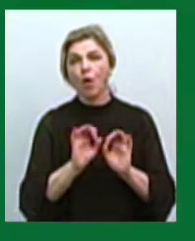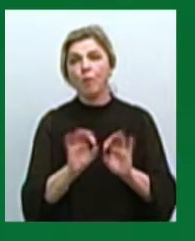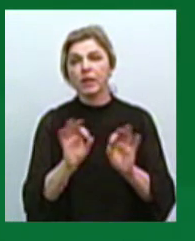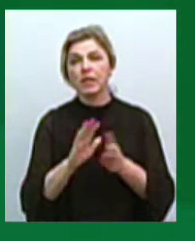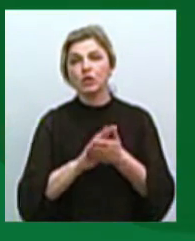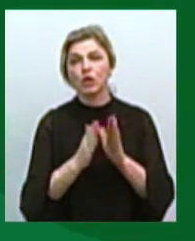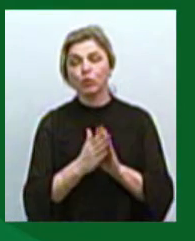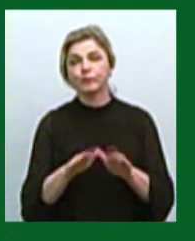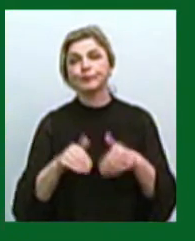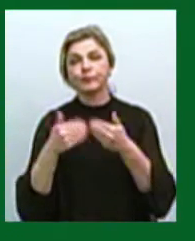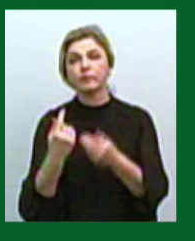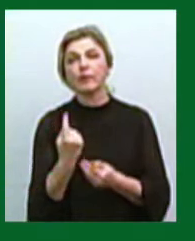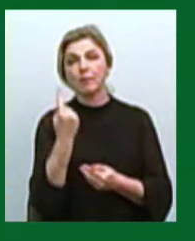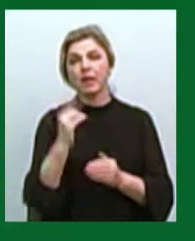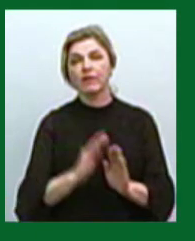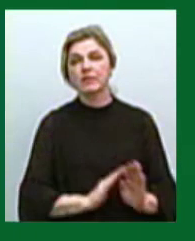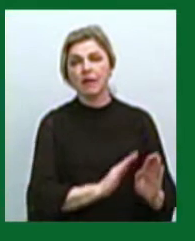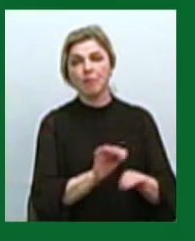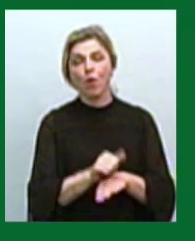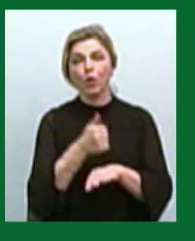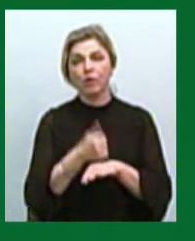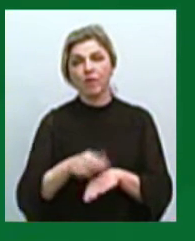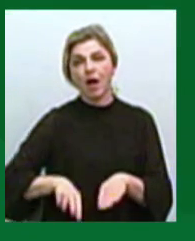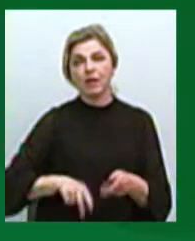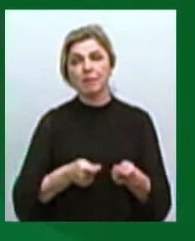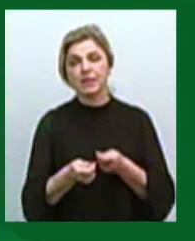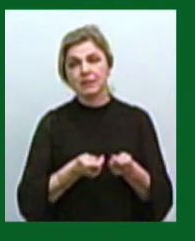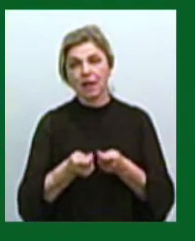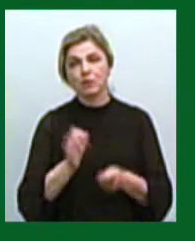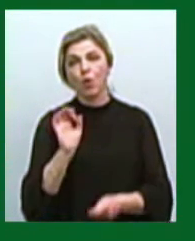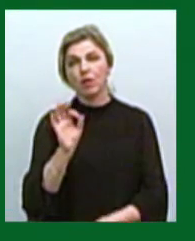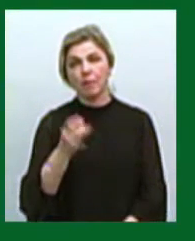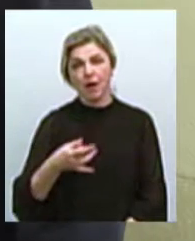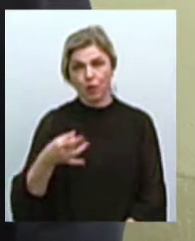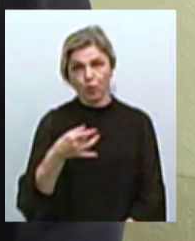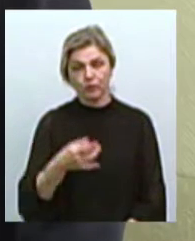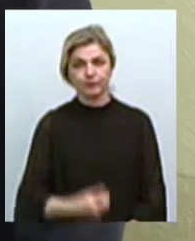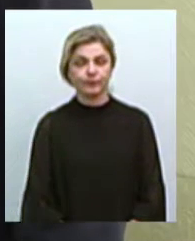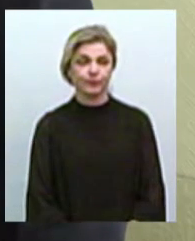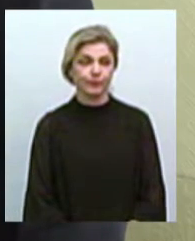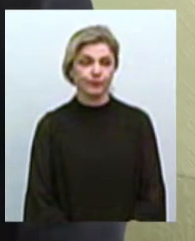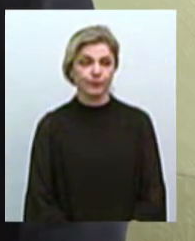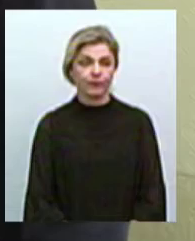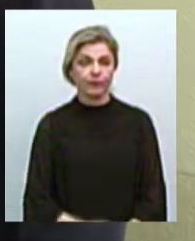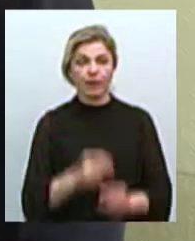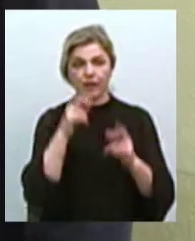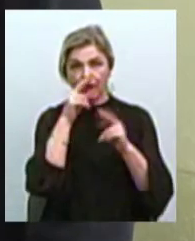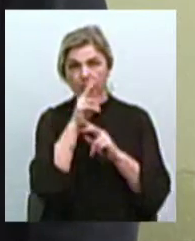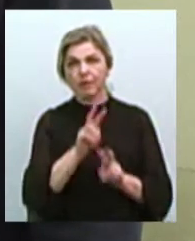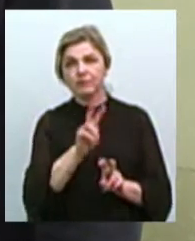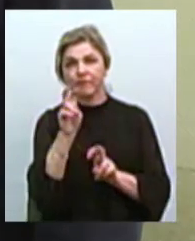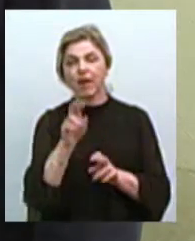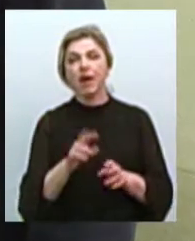звернулася до першого заступника голови адміністрації корабельного району Олександра Гвозденка. Неправильно сформульована назва